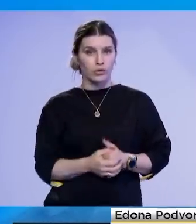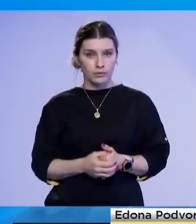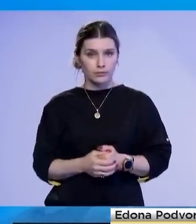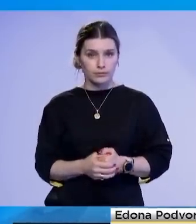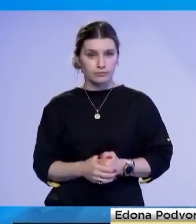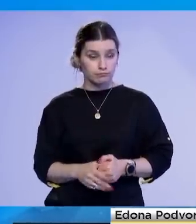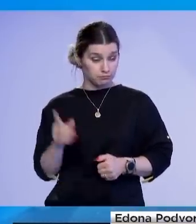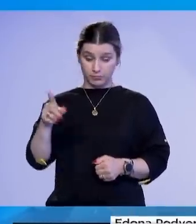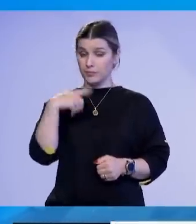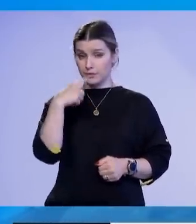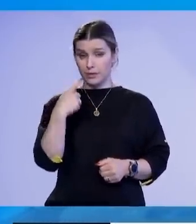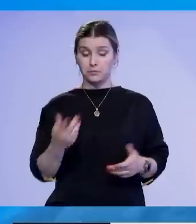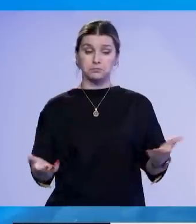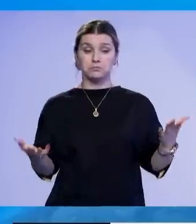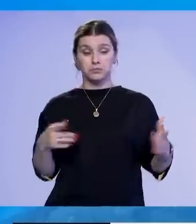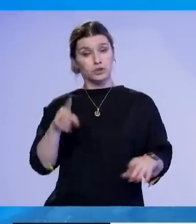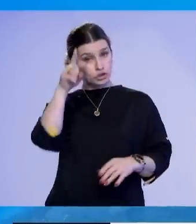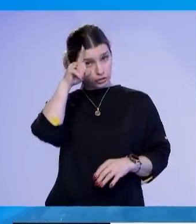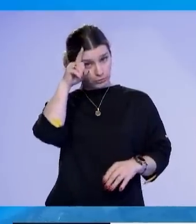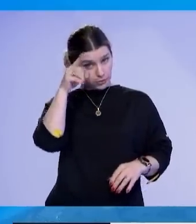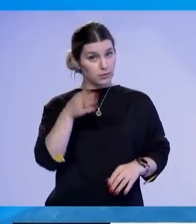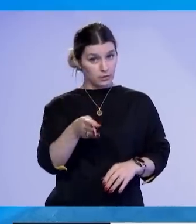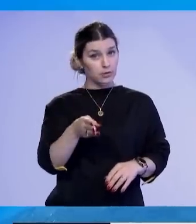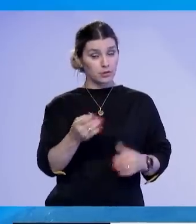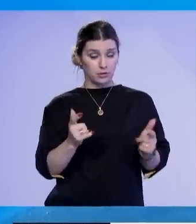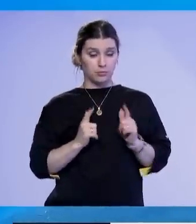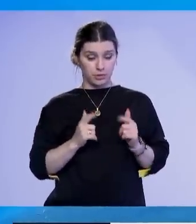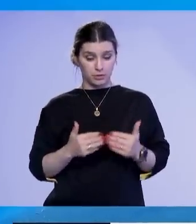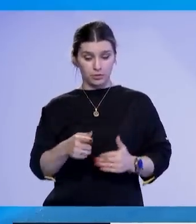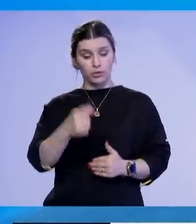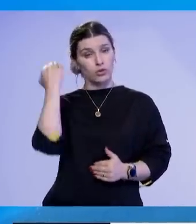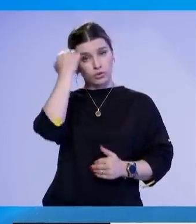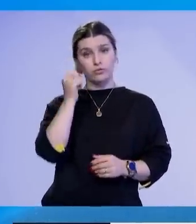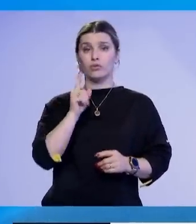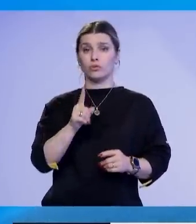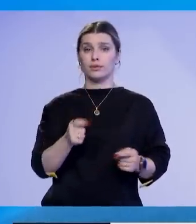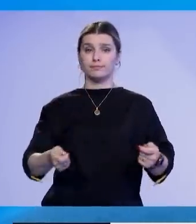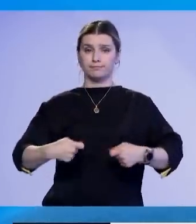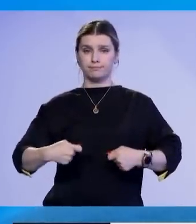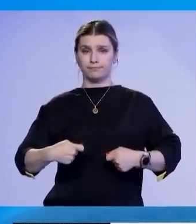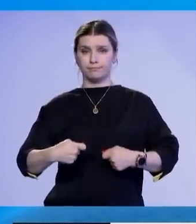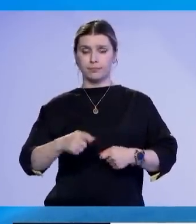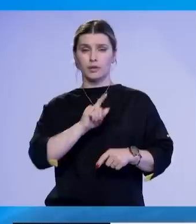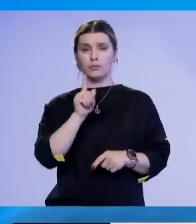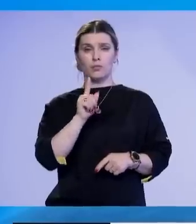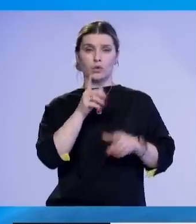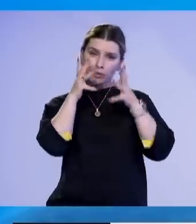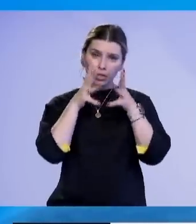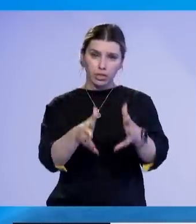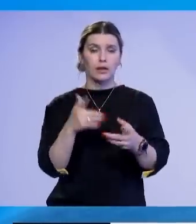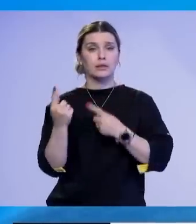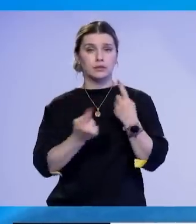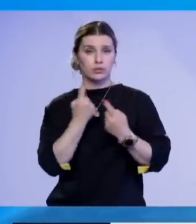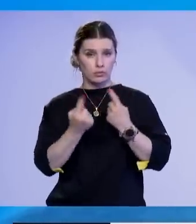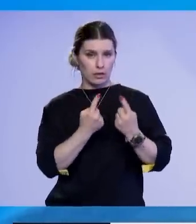Sarazin ka thënë se Gjermania përret që Kosovat të përmbahet nga veprimet të tila, gjitha ato që ka ndodhur djenë e